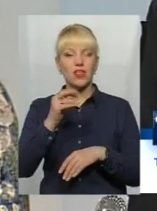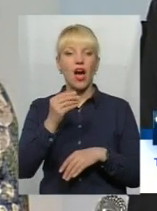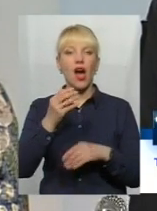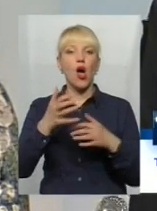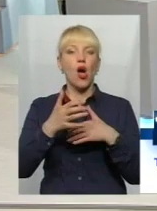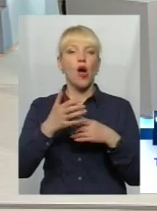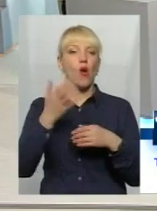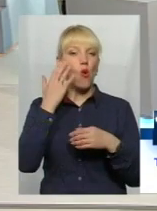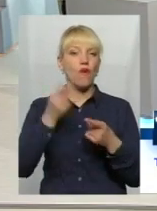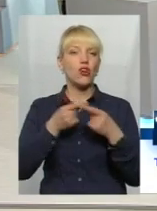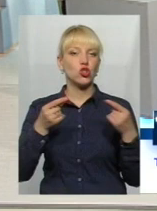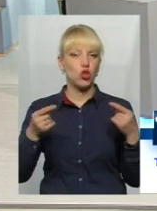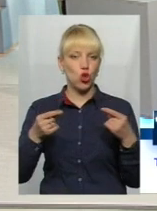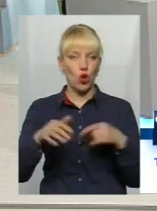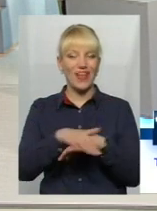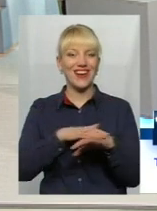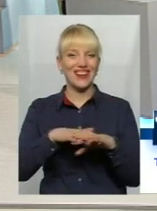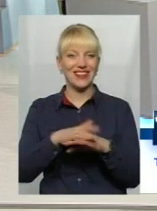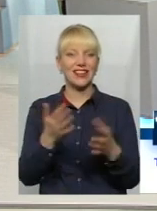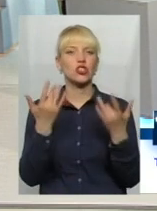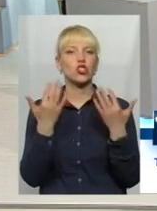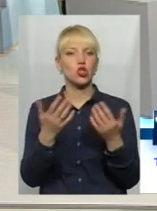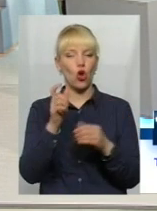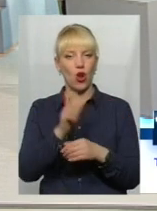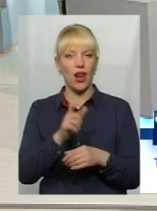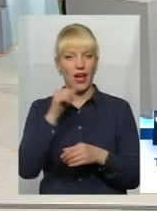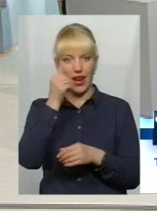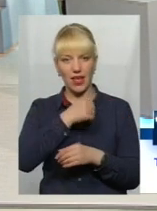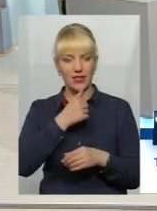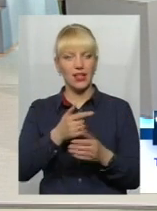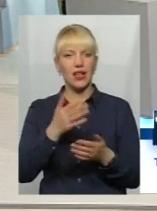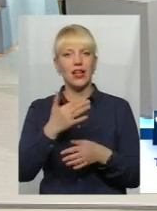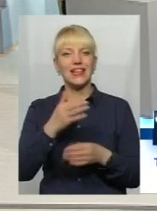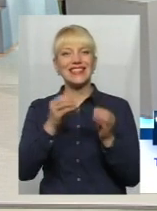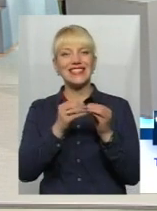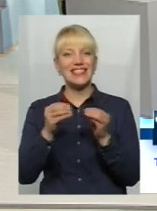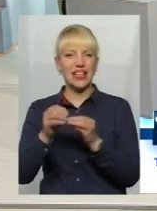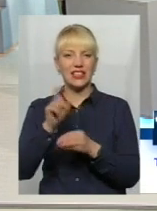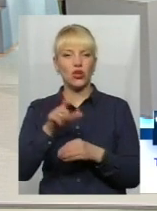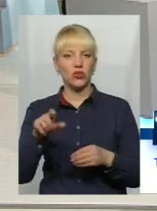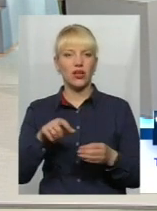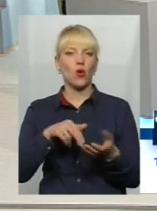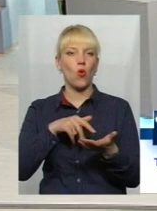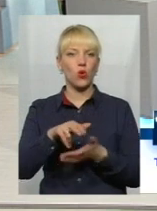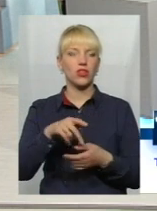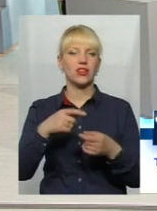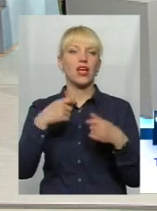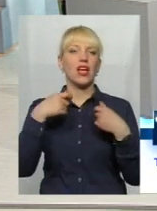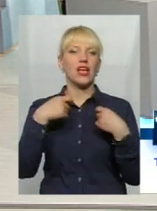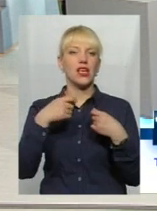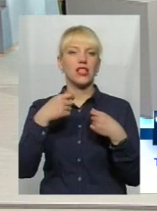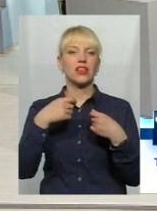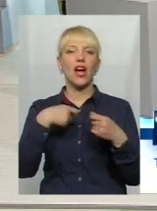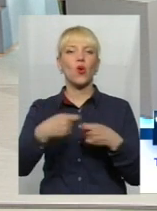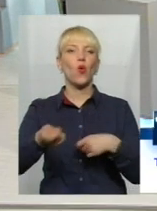Алло, Доброго і все, продовження це. Десятки людей ходять і в відкриту, і торгують валютою.